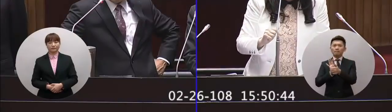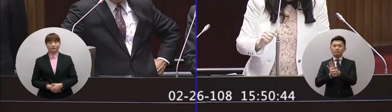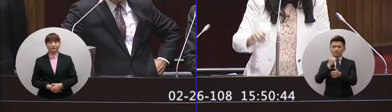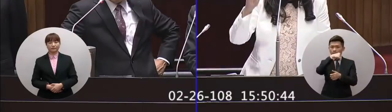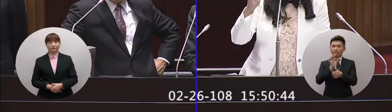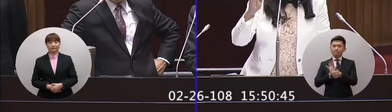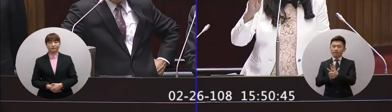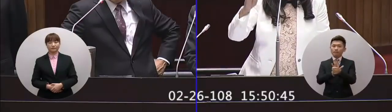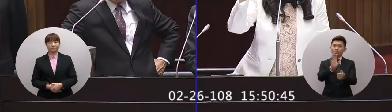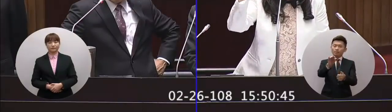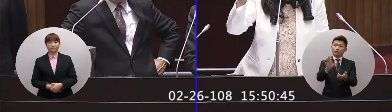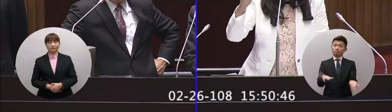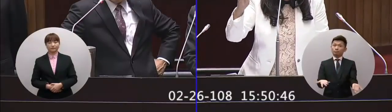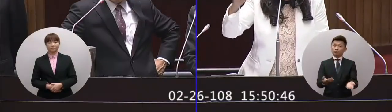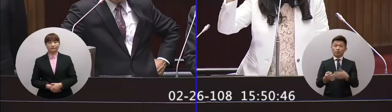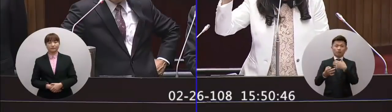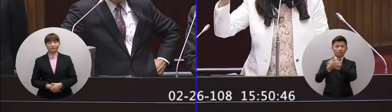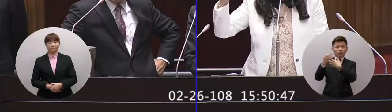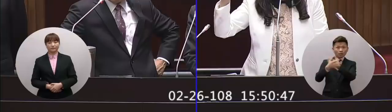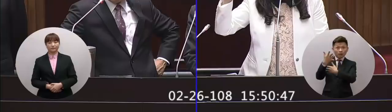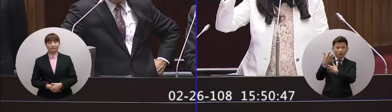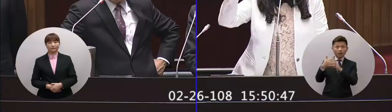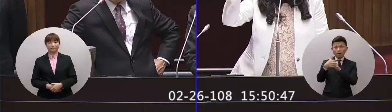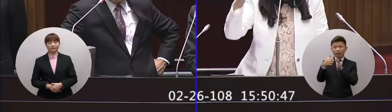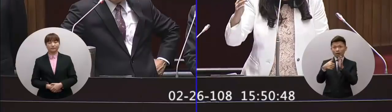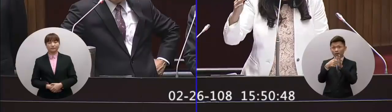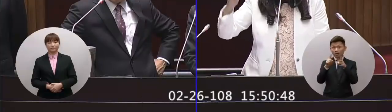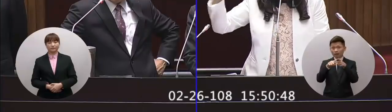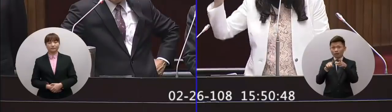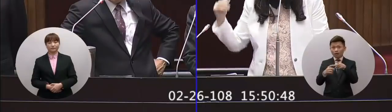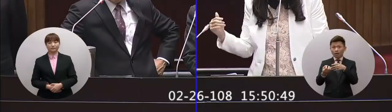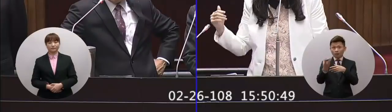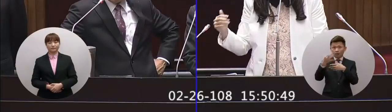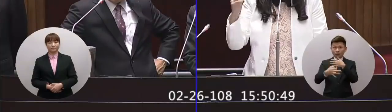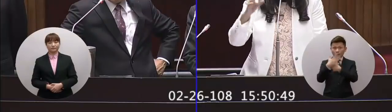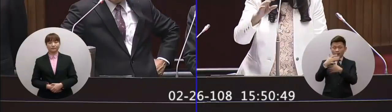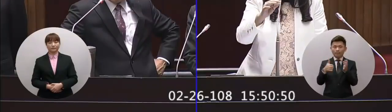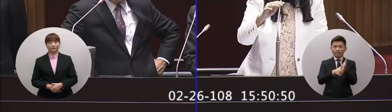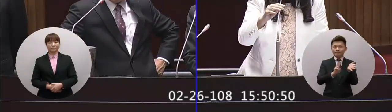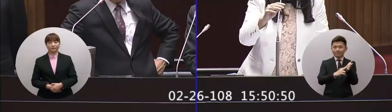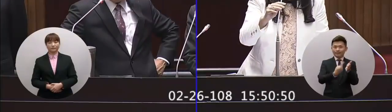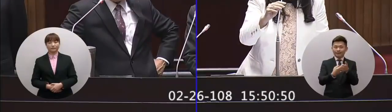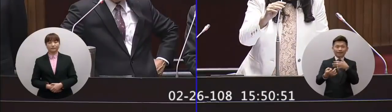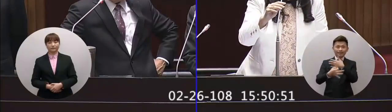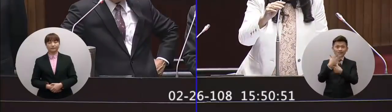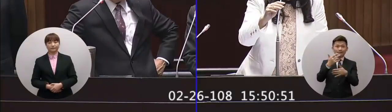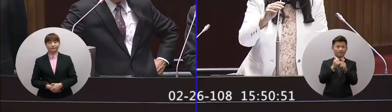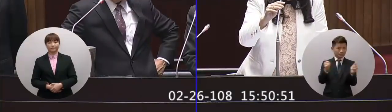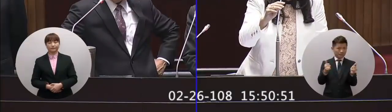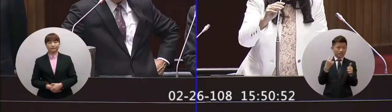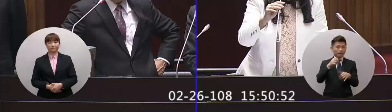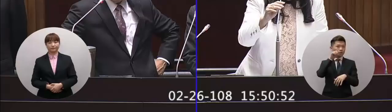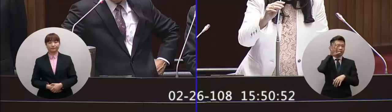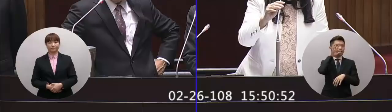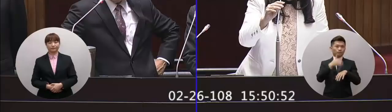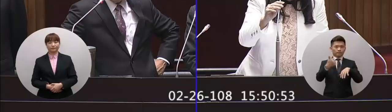對台灣有沒有幫助所以譬說把僑胞改成這個把華僑改成僑民或甚至於我們有一些這個榮